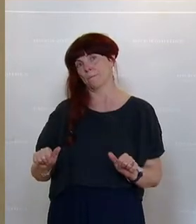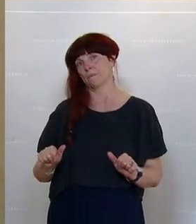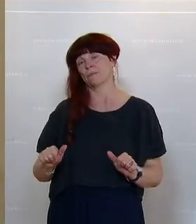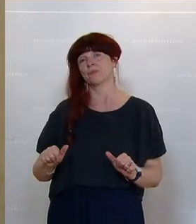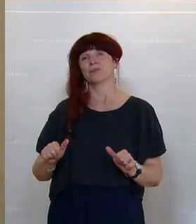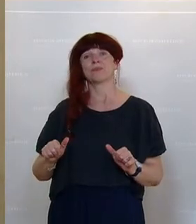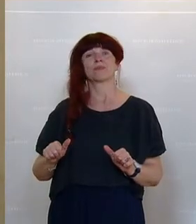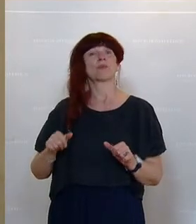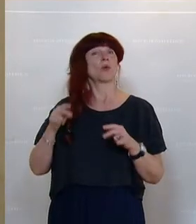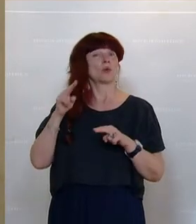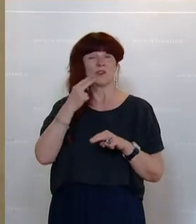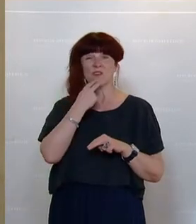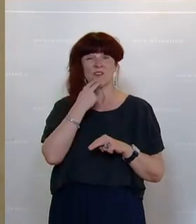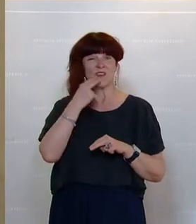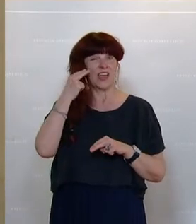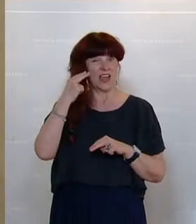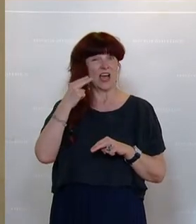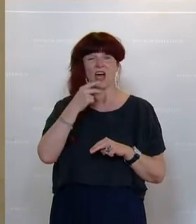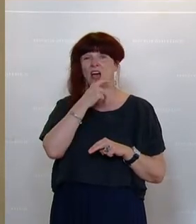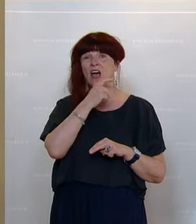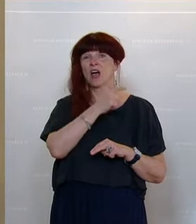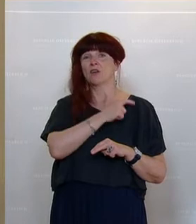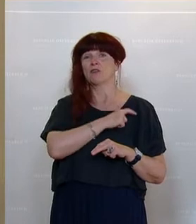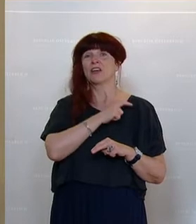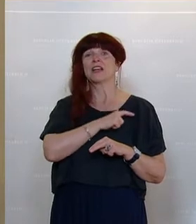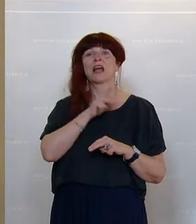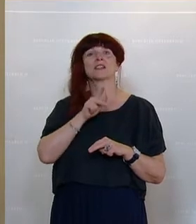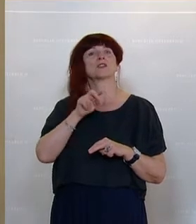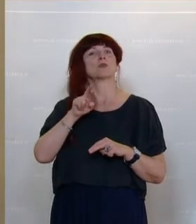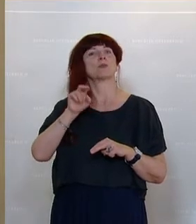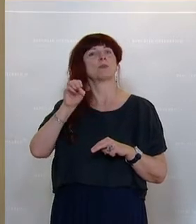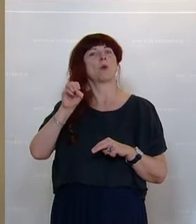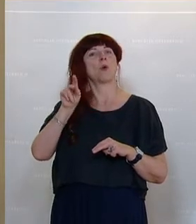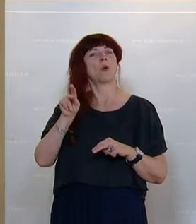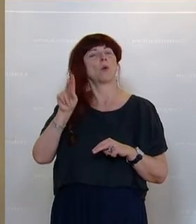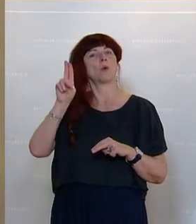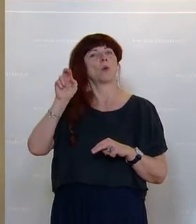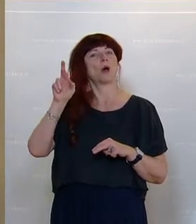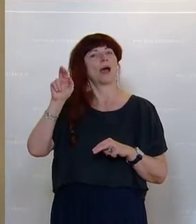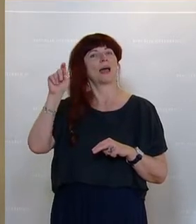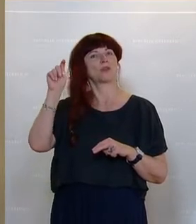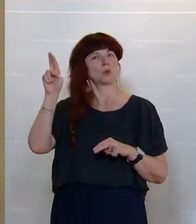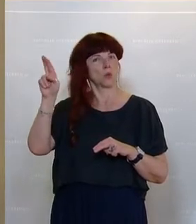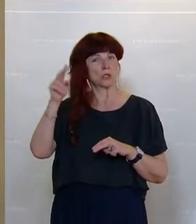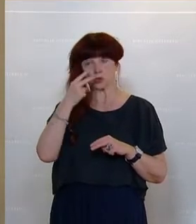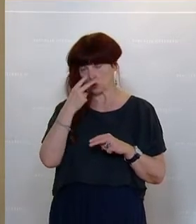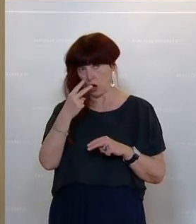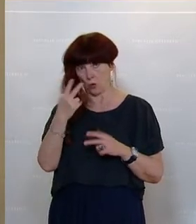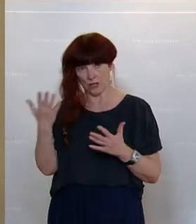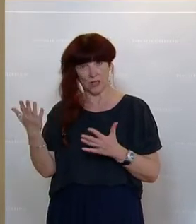wer sich die Finanzbuktur als Ratgeber sucht, ist bereit, das, was der